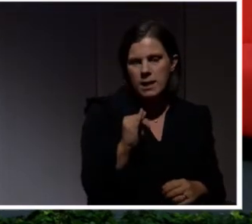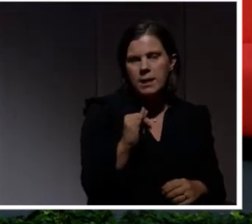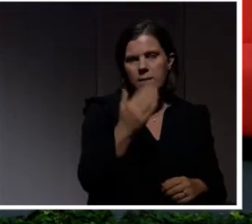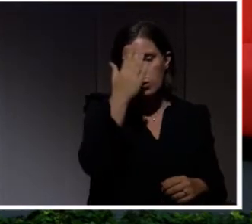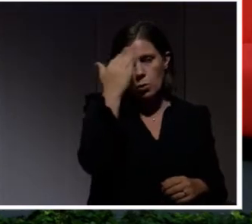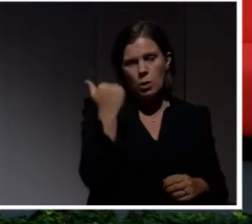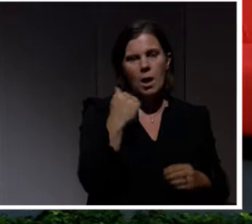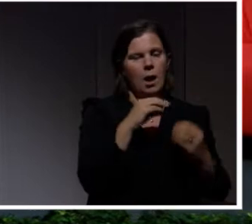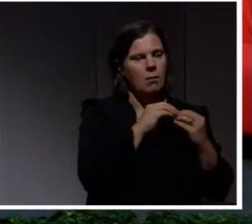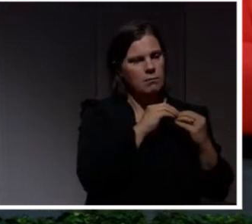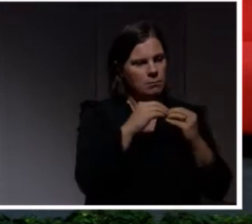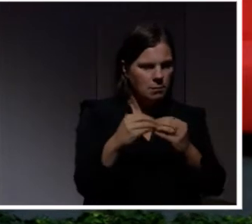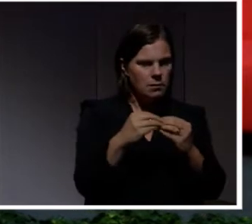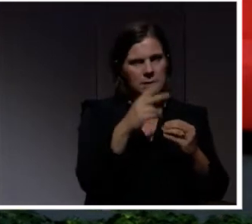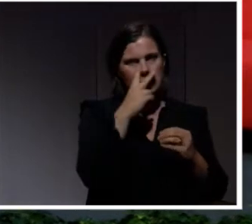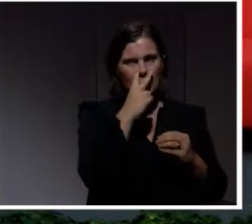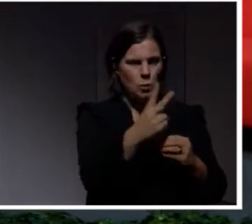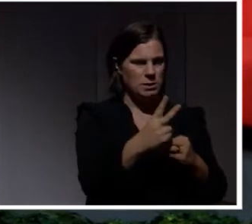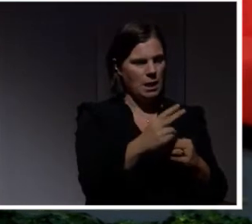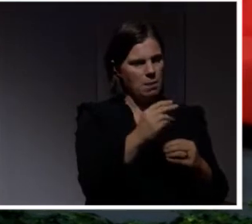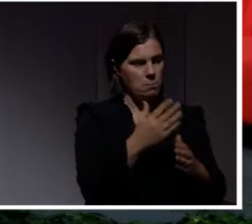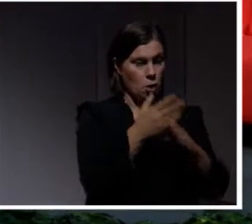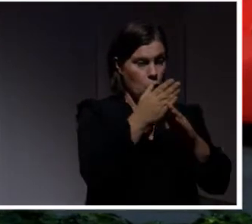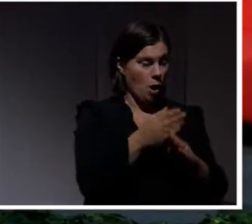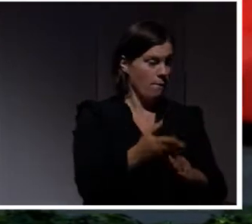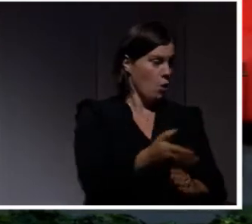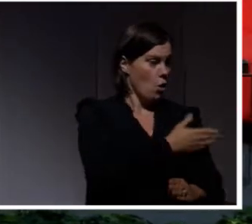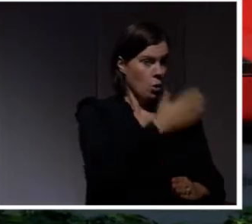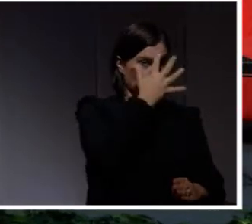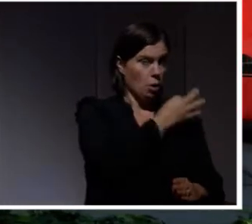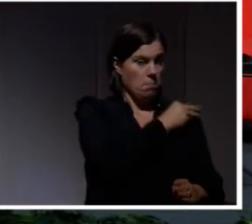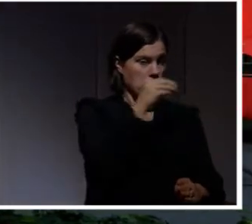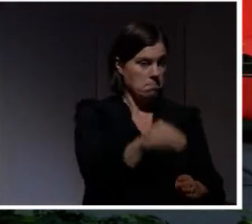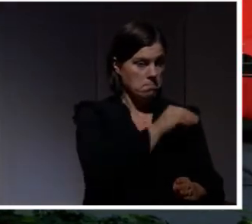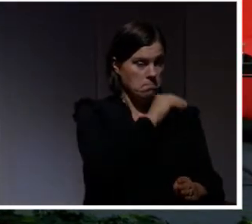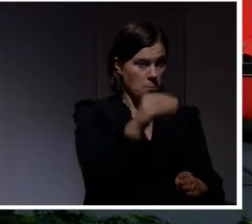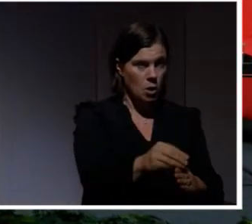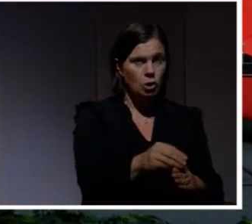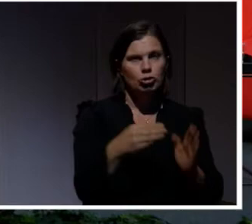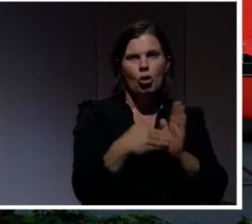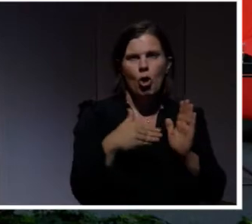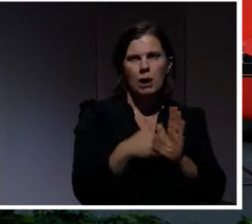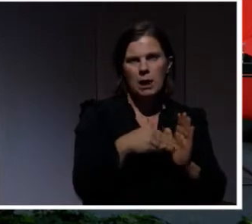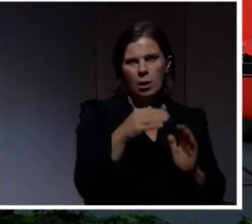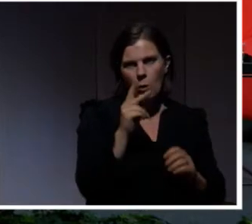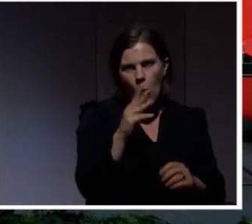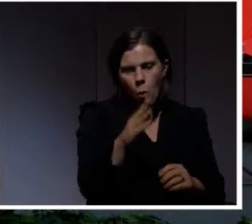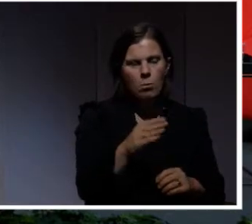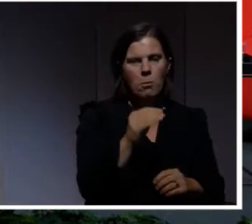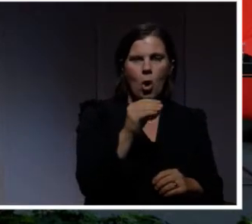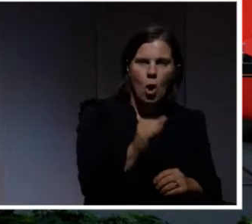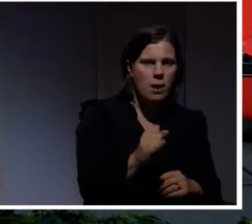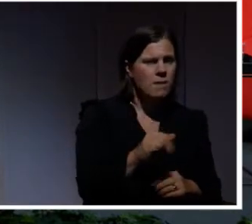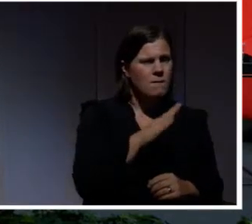formuleringarna, utseendet. Man bygger på kunskap som man redan har byggt upp. Man tar fram skadlig kod med hjälp av AI. Det finns ju